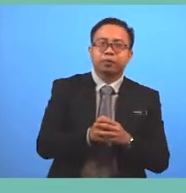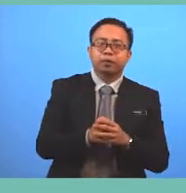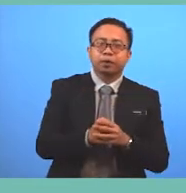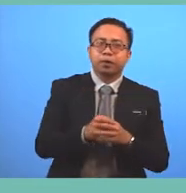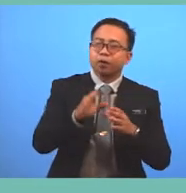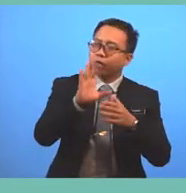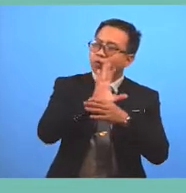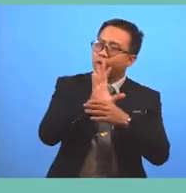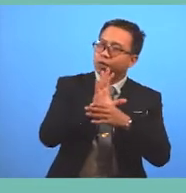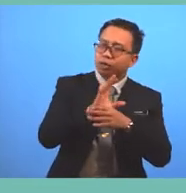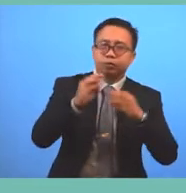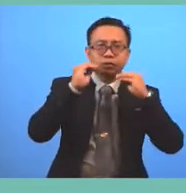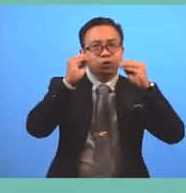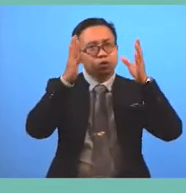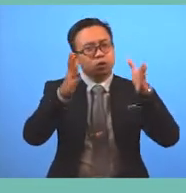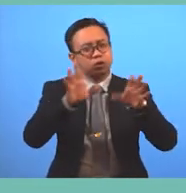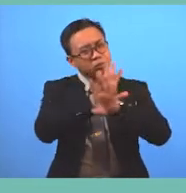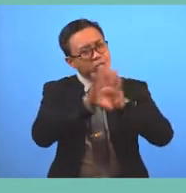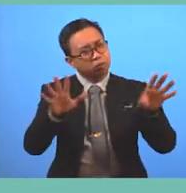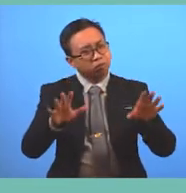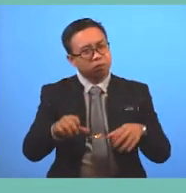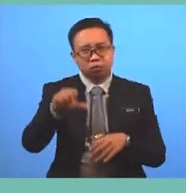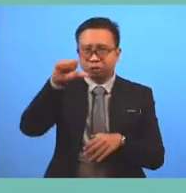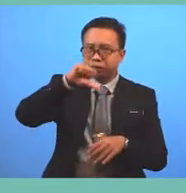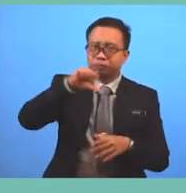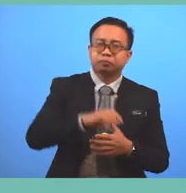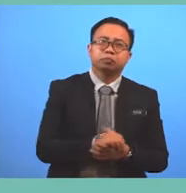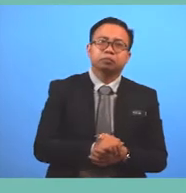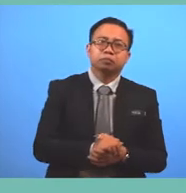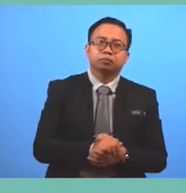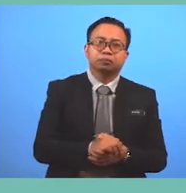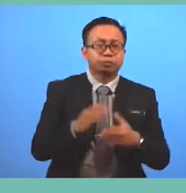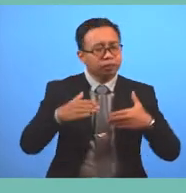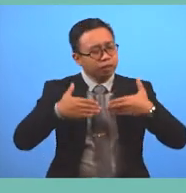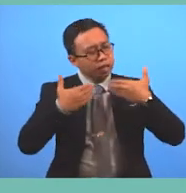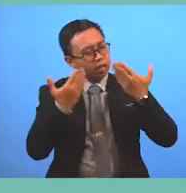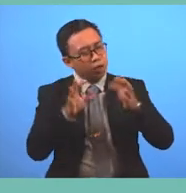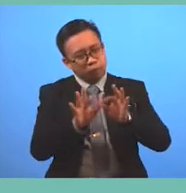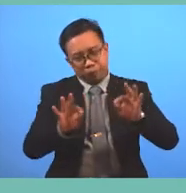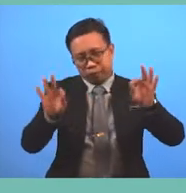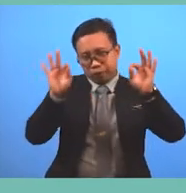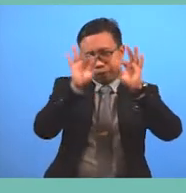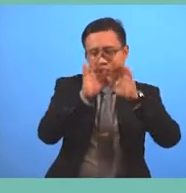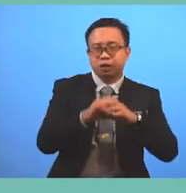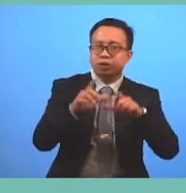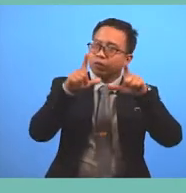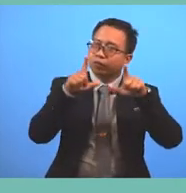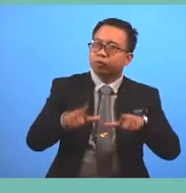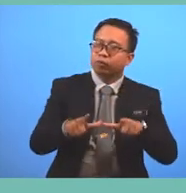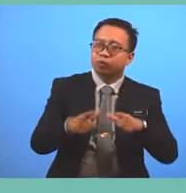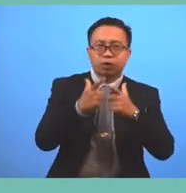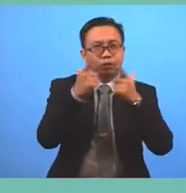which teaches us to never give up It shows how important it is to put differences